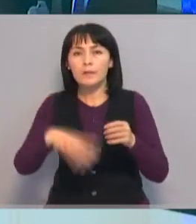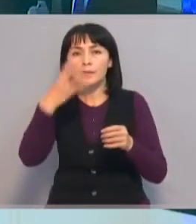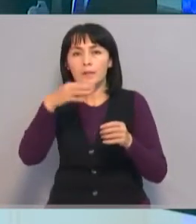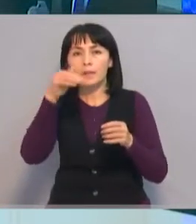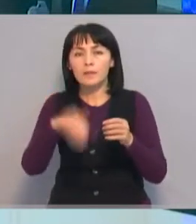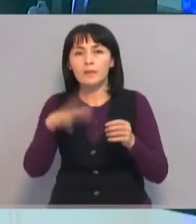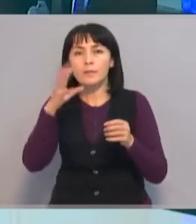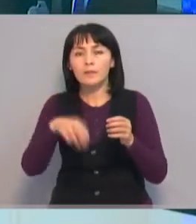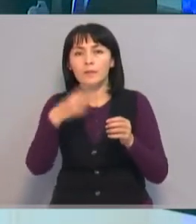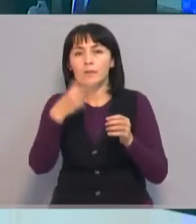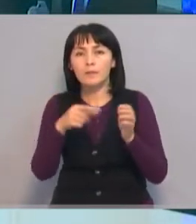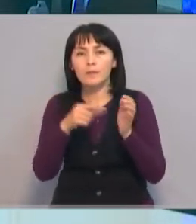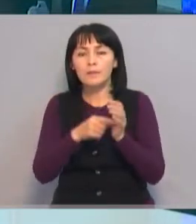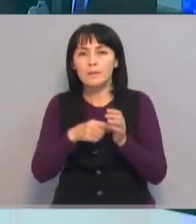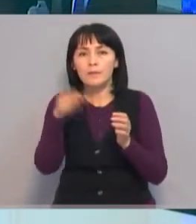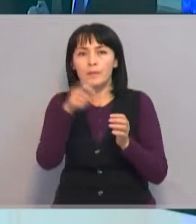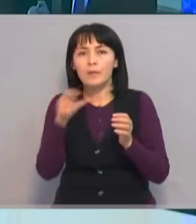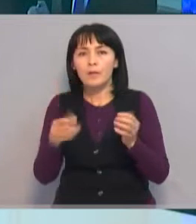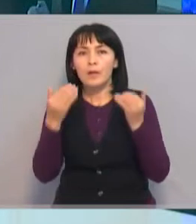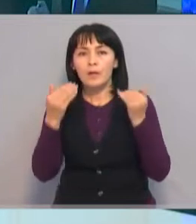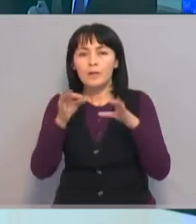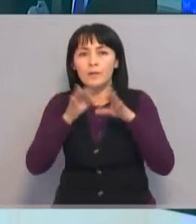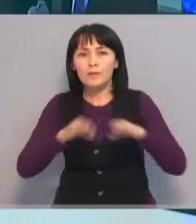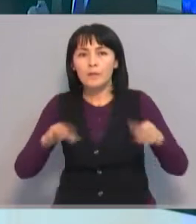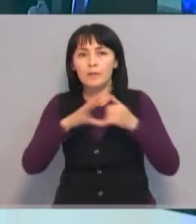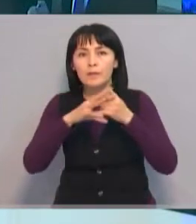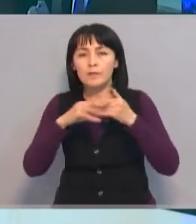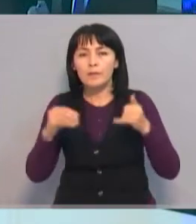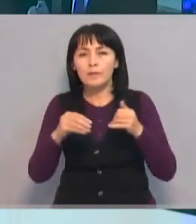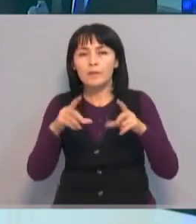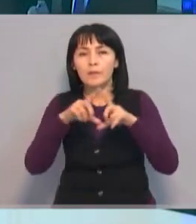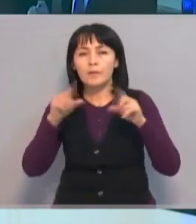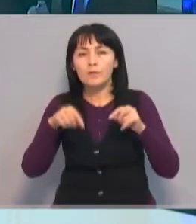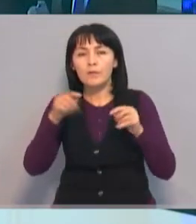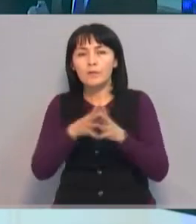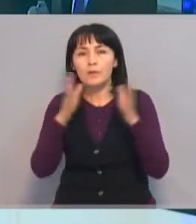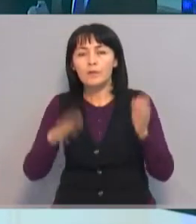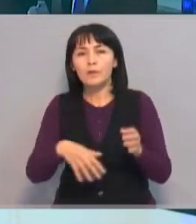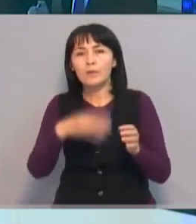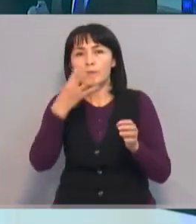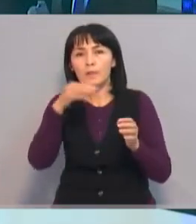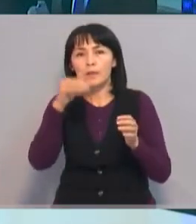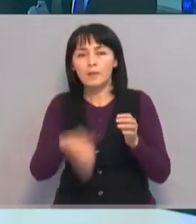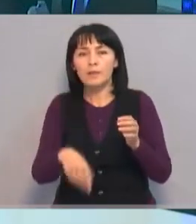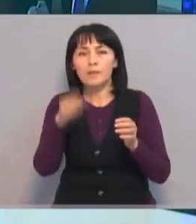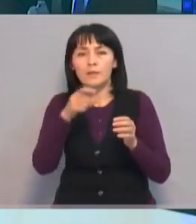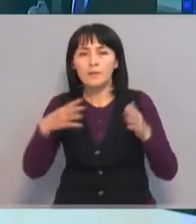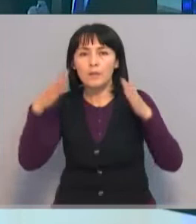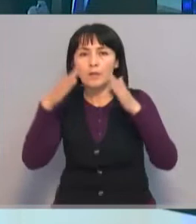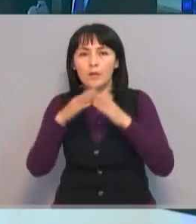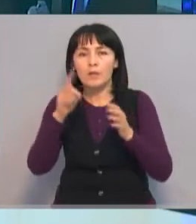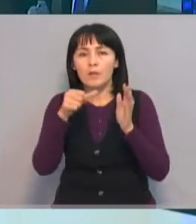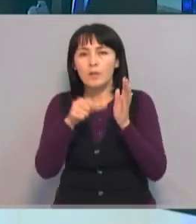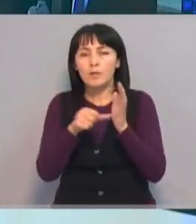527 абонентов, включая свободные земельные участки. В частности, около 40 тысяч индивидуальных жилых домов,